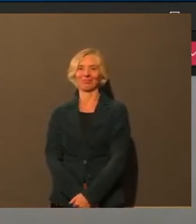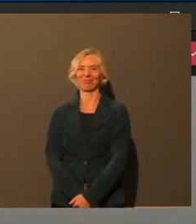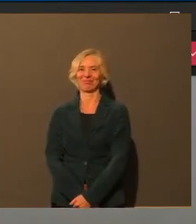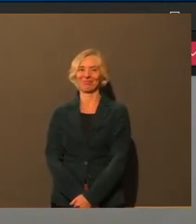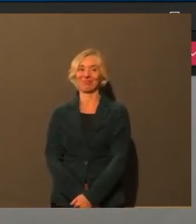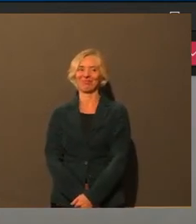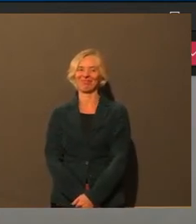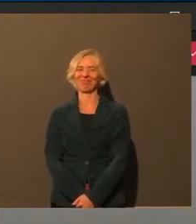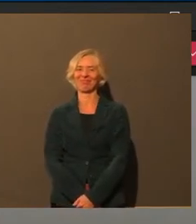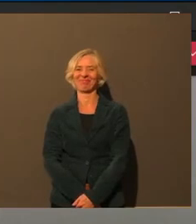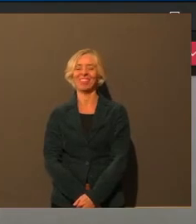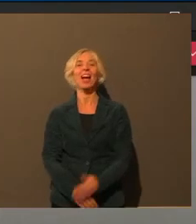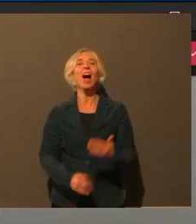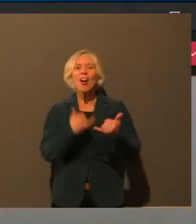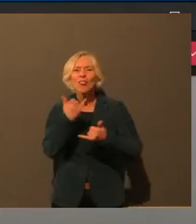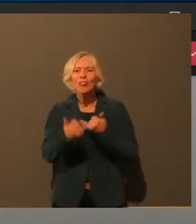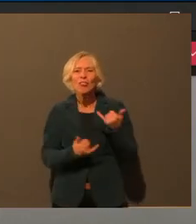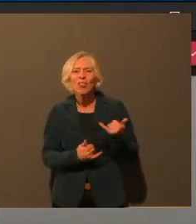Frau Hammel.